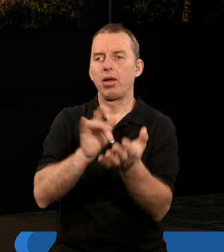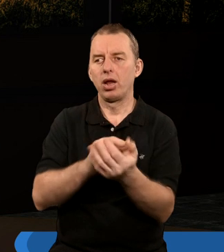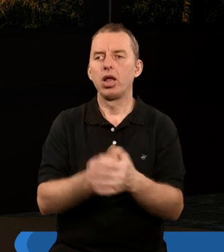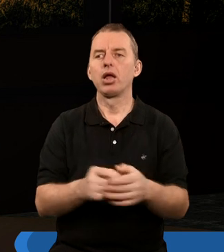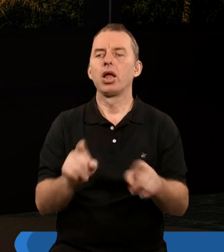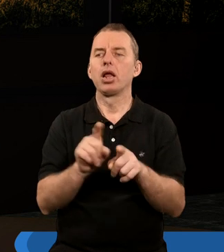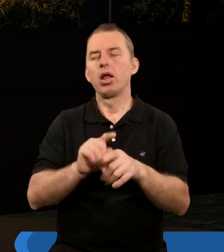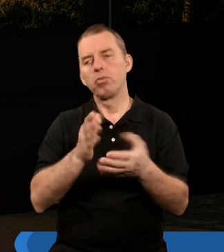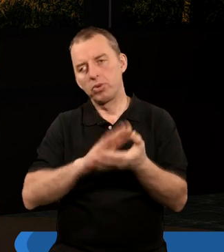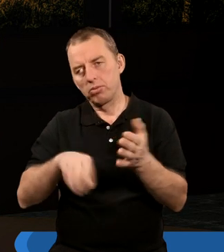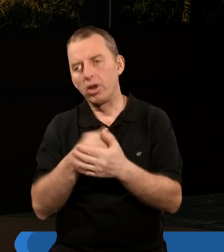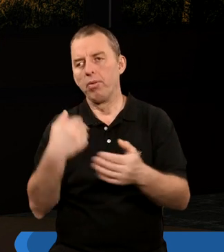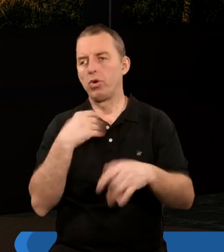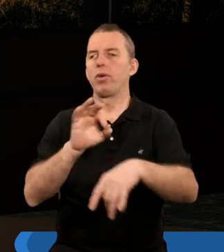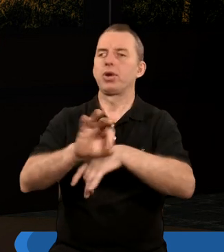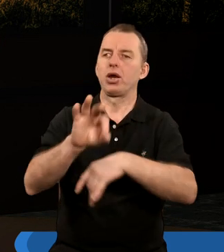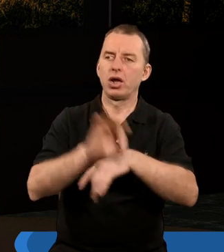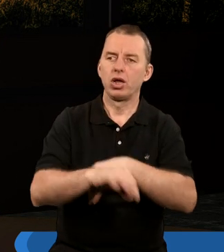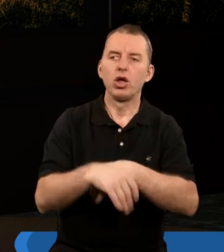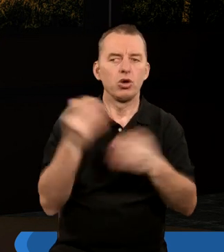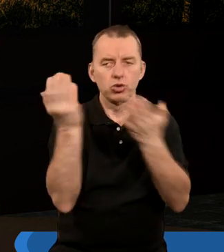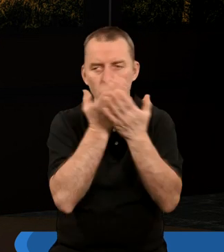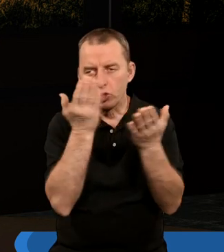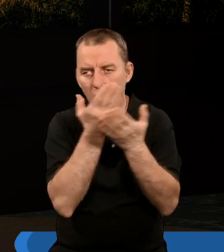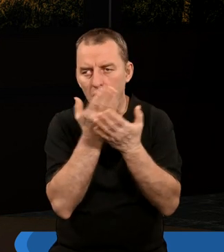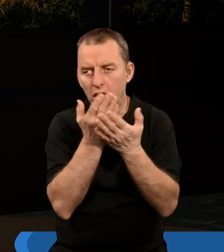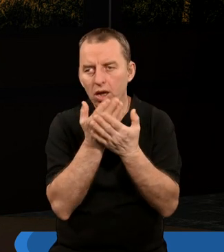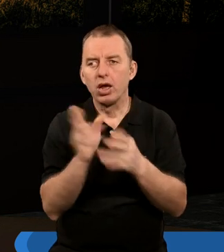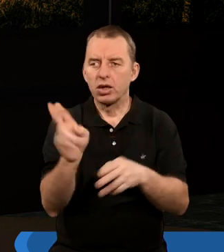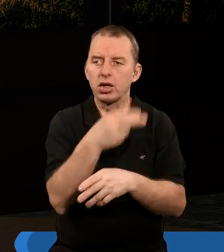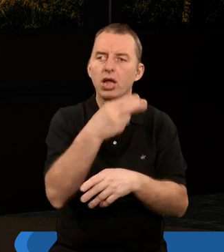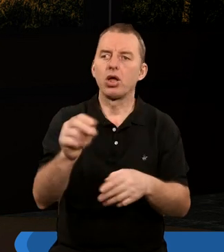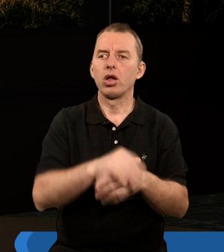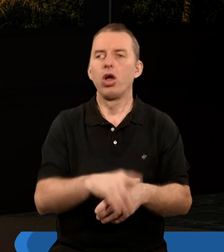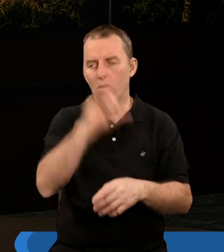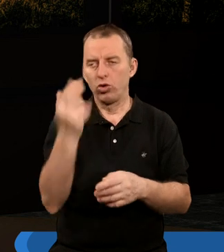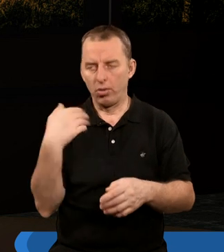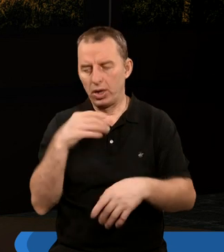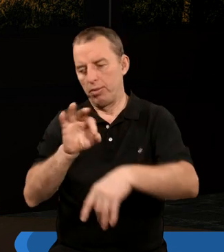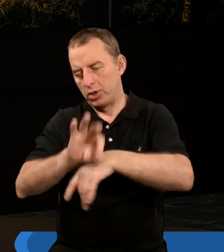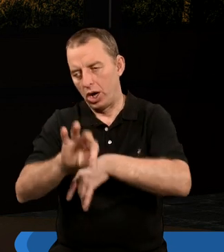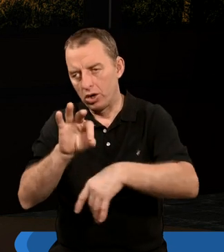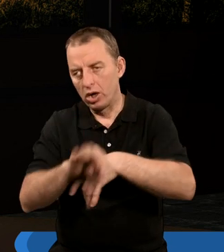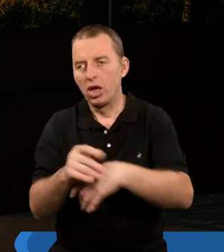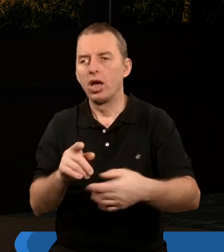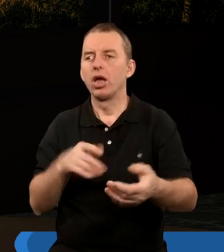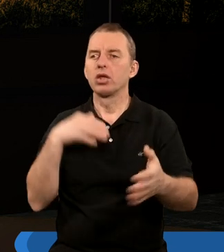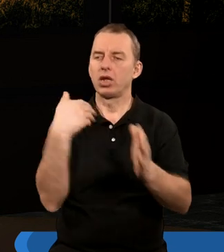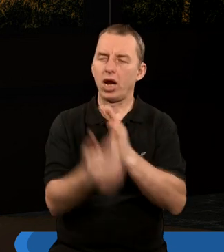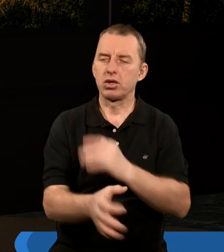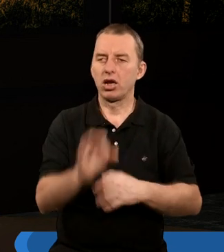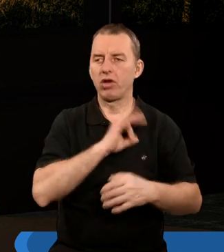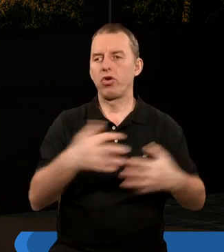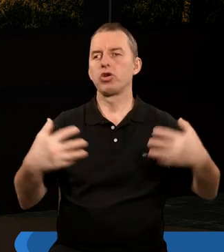ale Biblia, która kiedyś była prześladowana i za czytanie, której też kiedyś ludzie byli prześladowani i tracili swoje